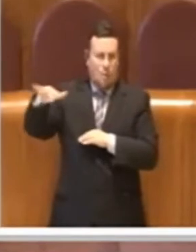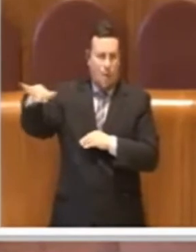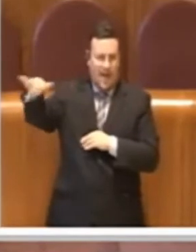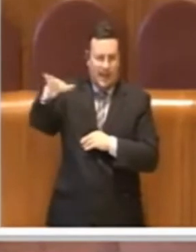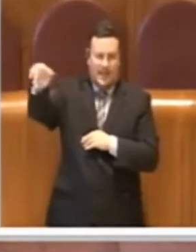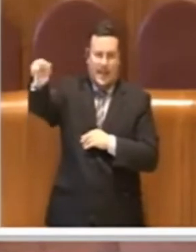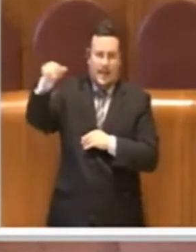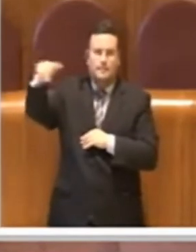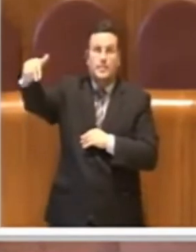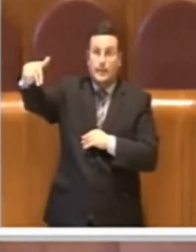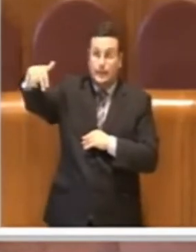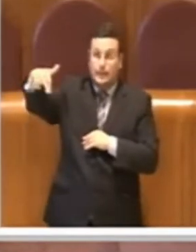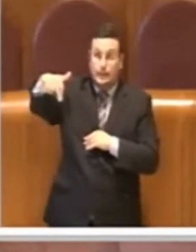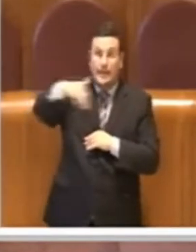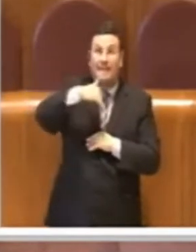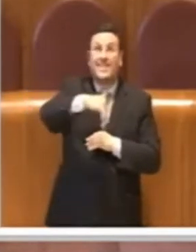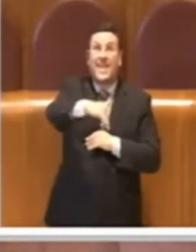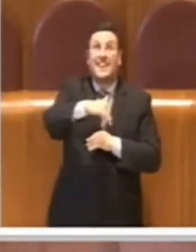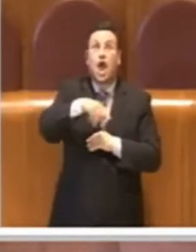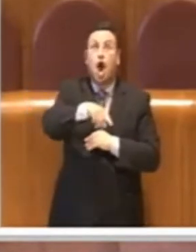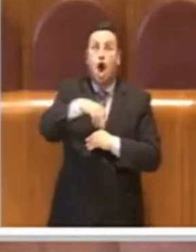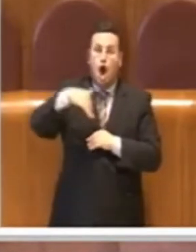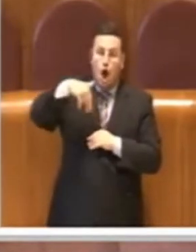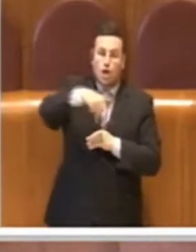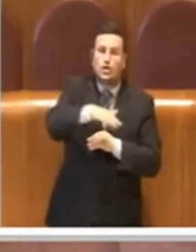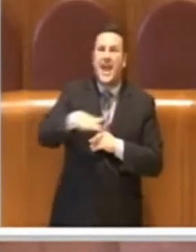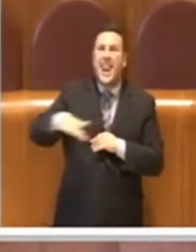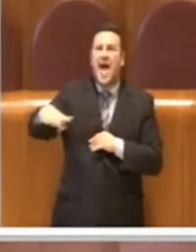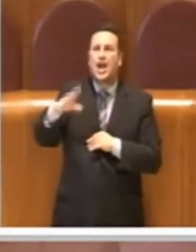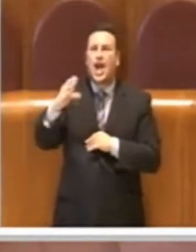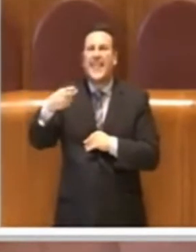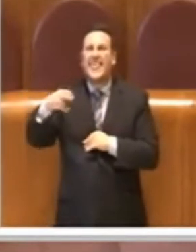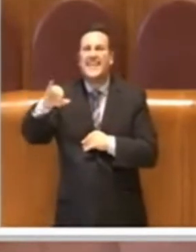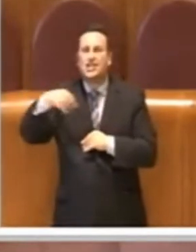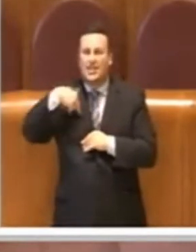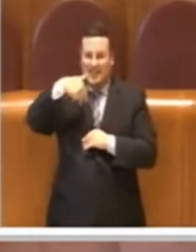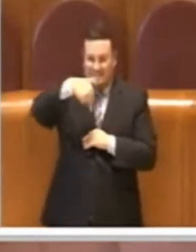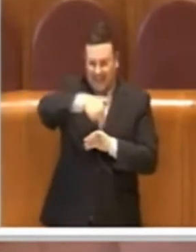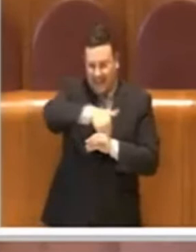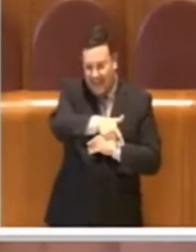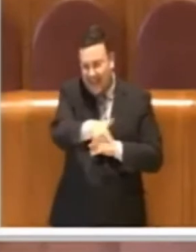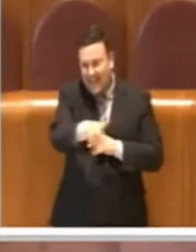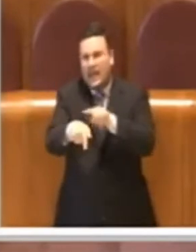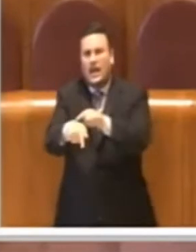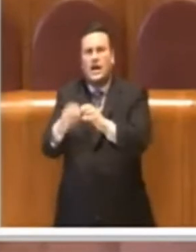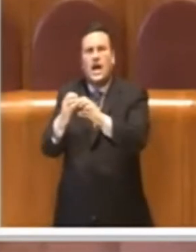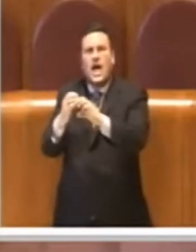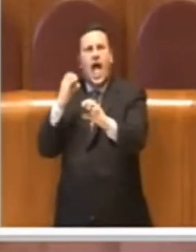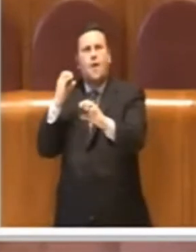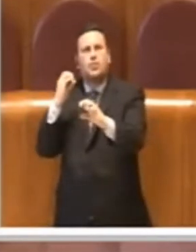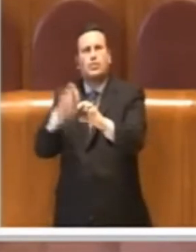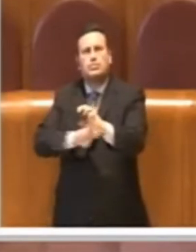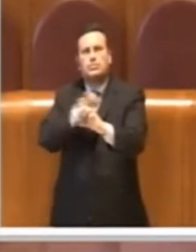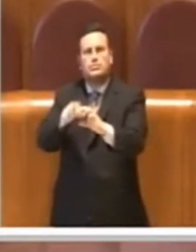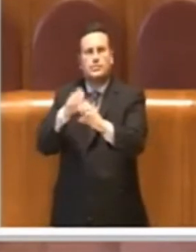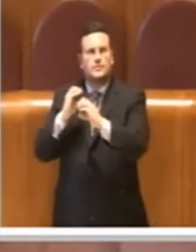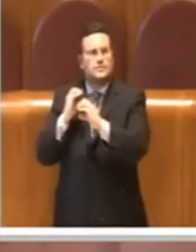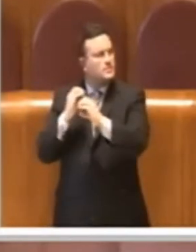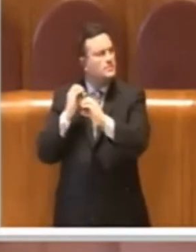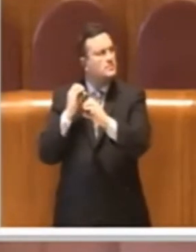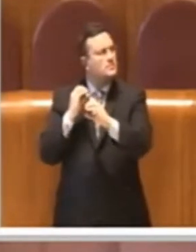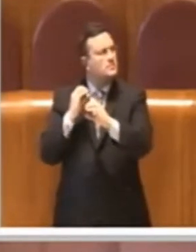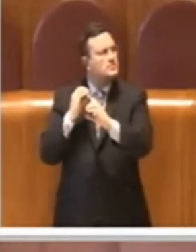piedi fino a Via del Corso e a Largo Chigi, da lì ho preso l'autobus. Devo dire che non